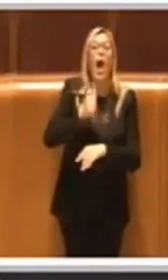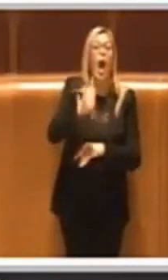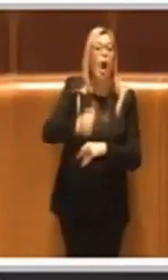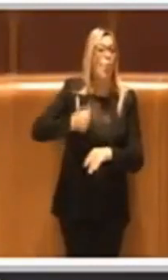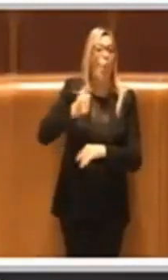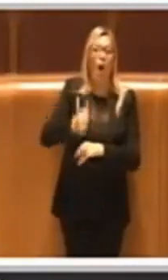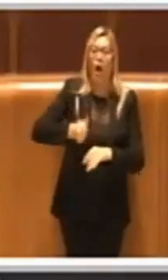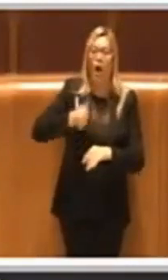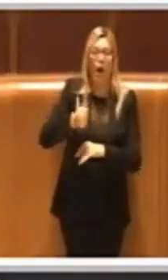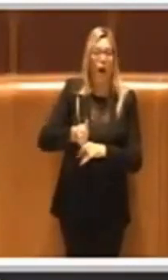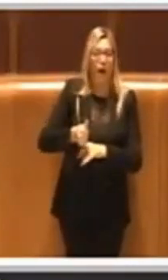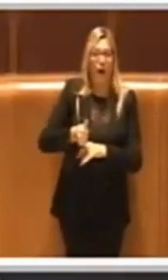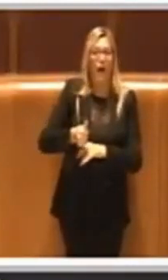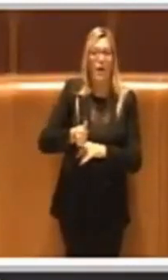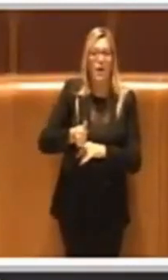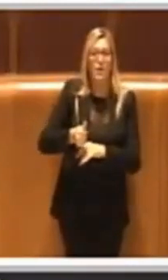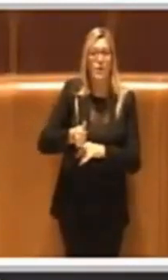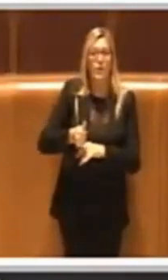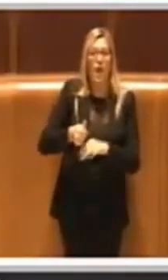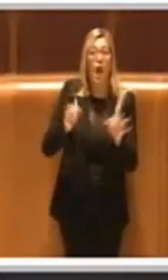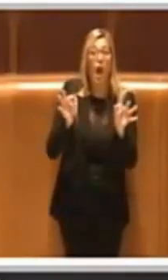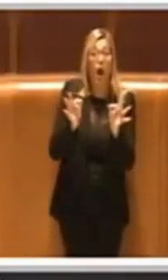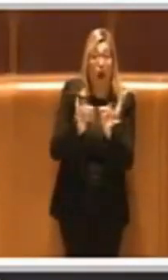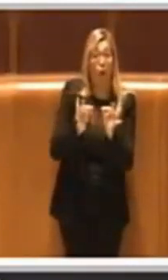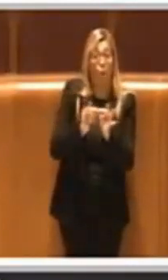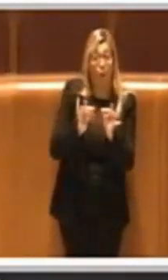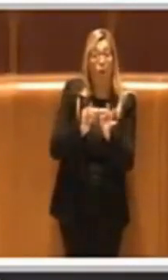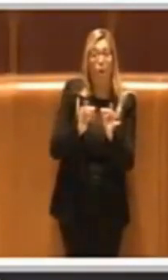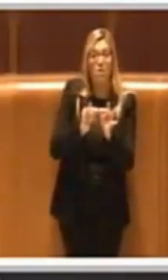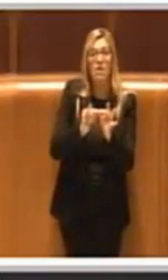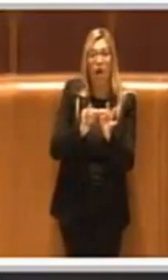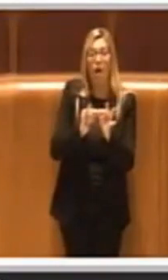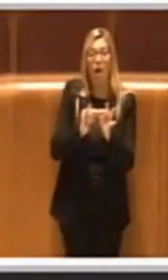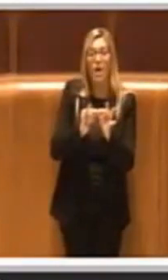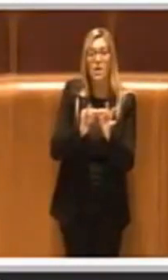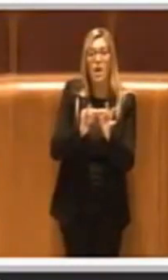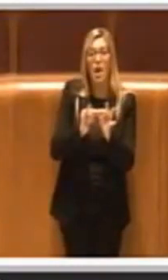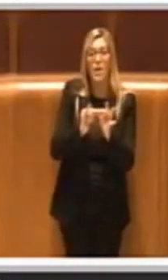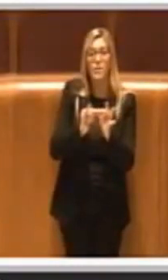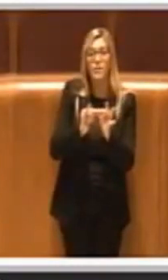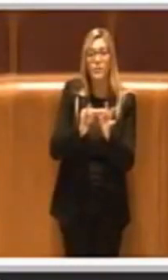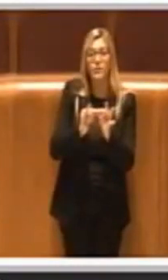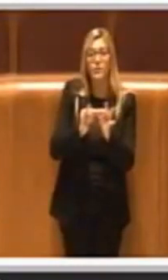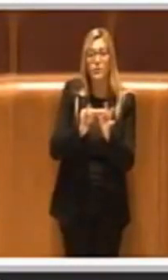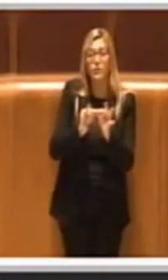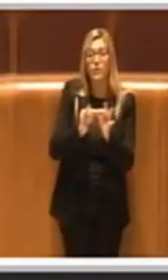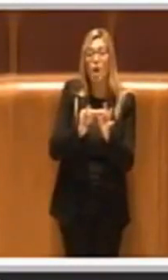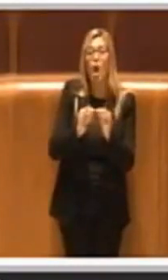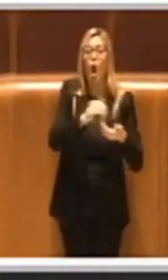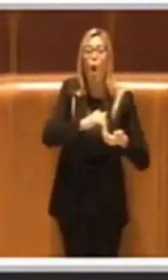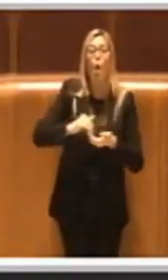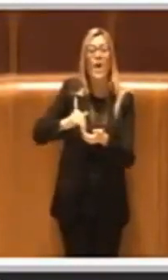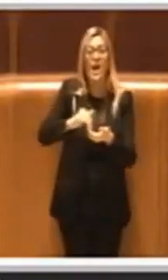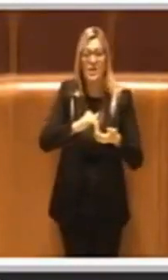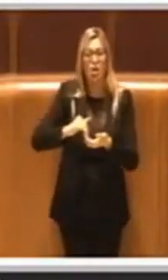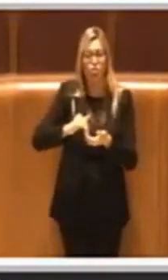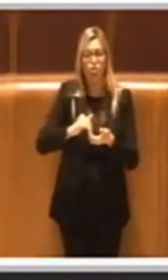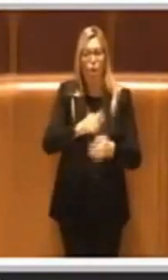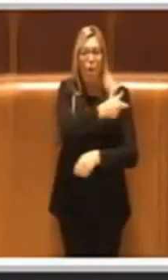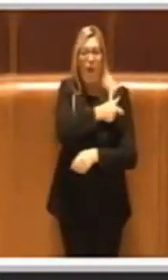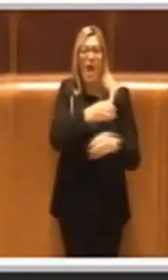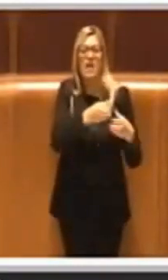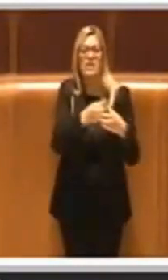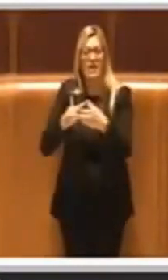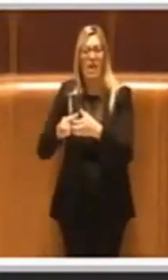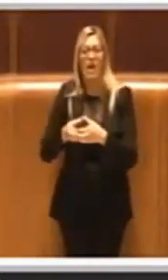e siano concordati con le organizzazioni sindacali e poi